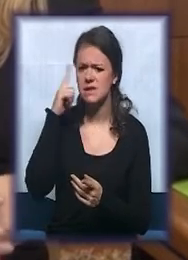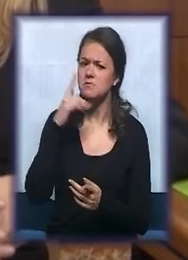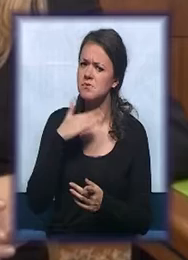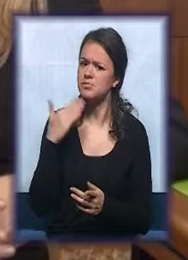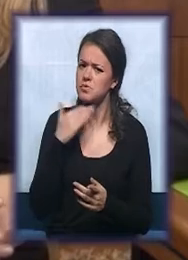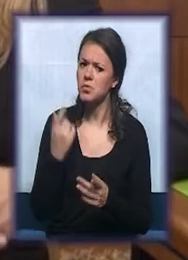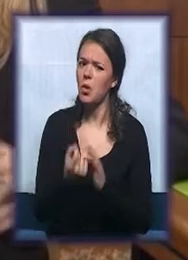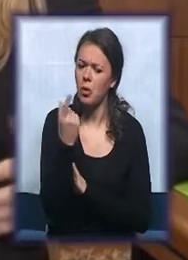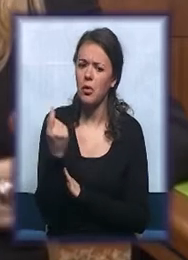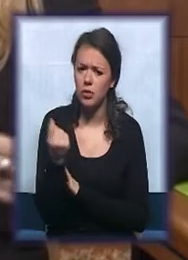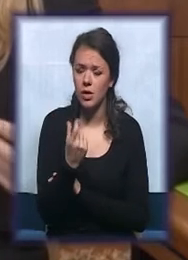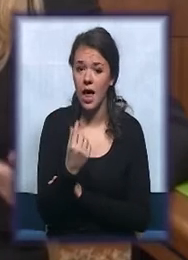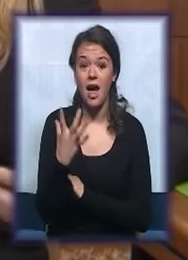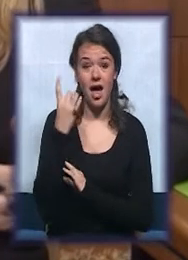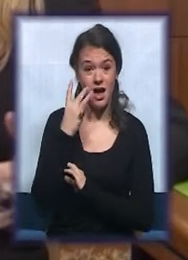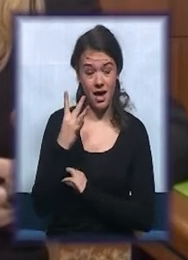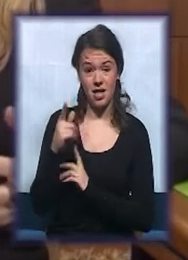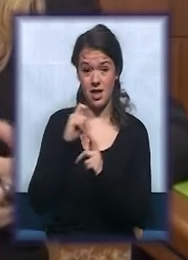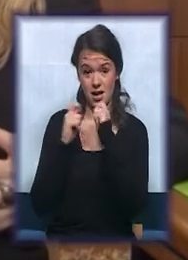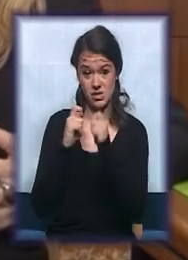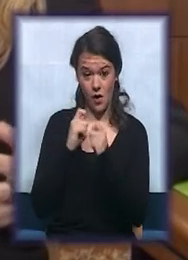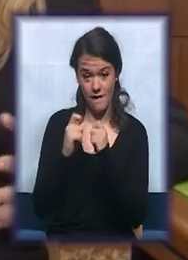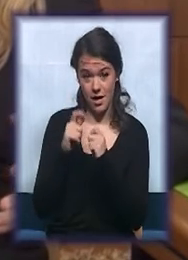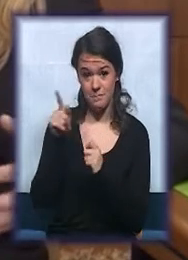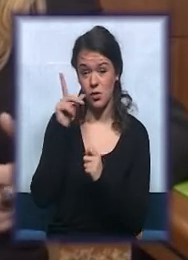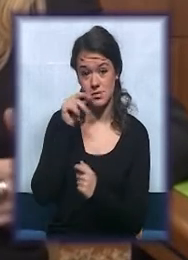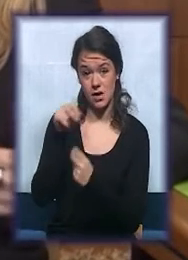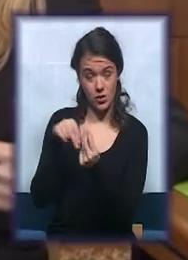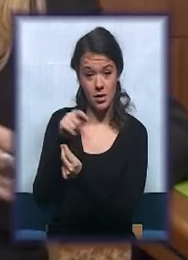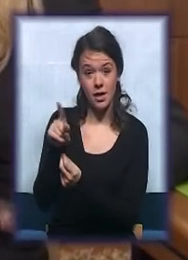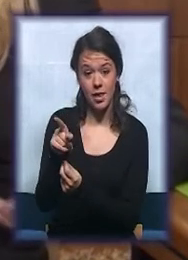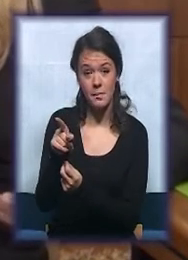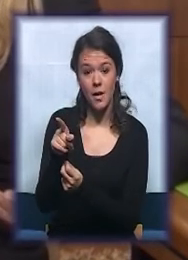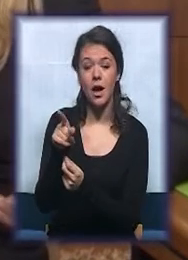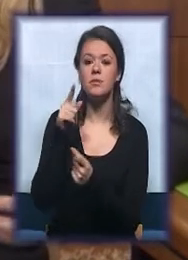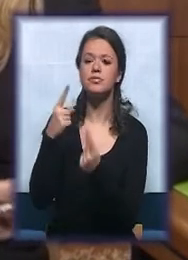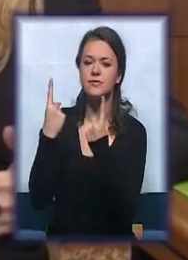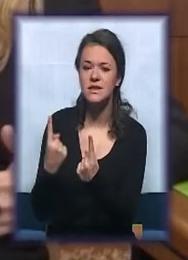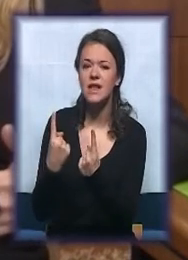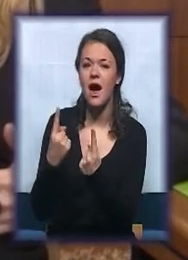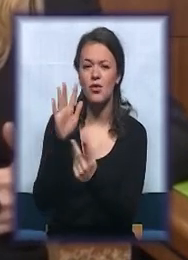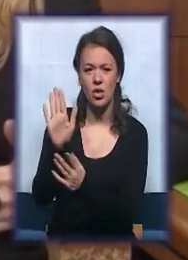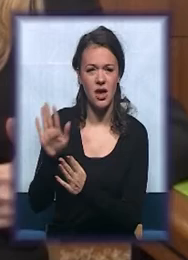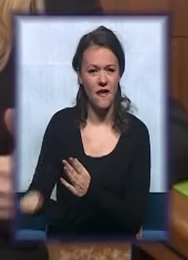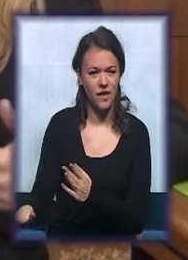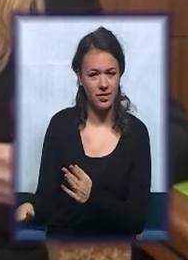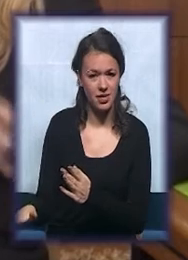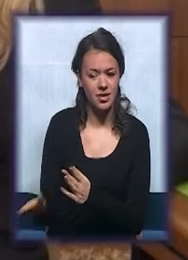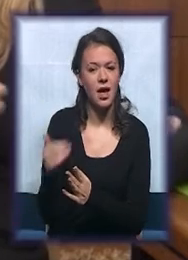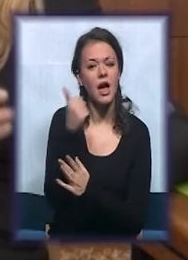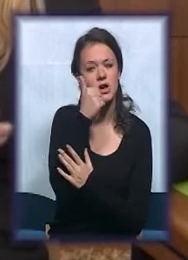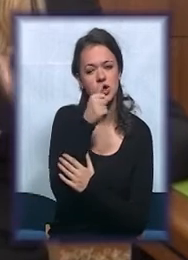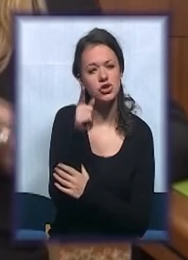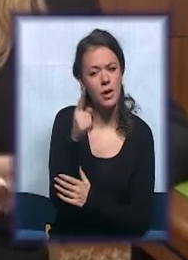kada pričamo sa njima o stanju njihovog deteta, o tome šta